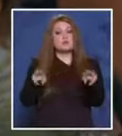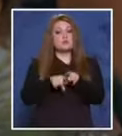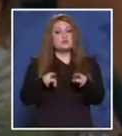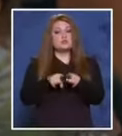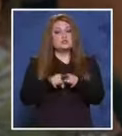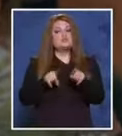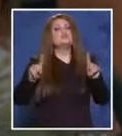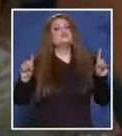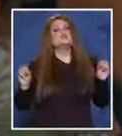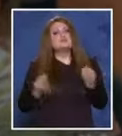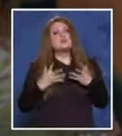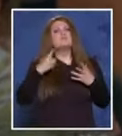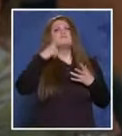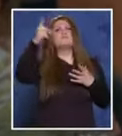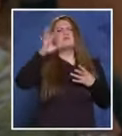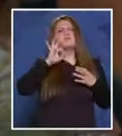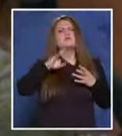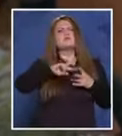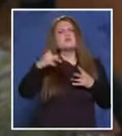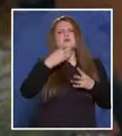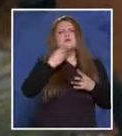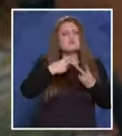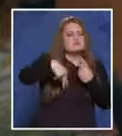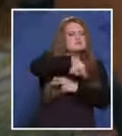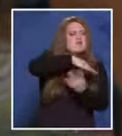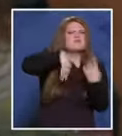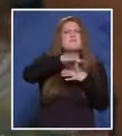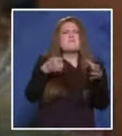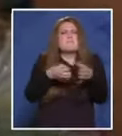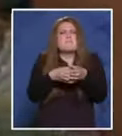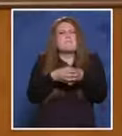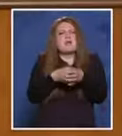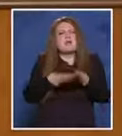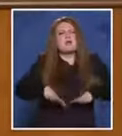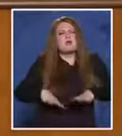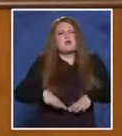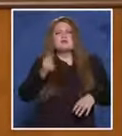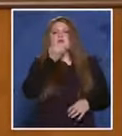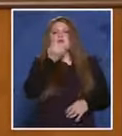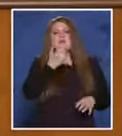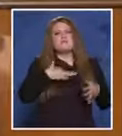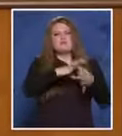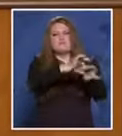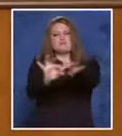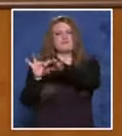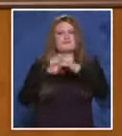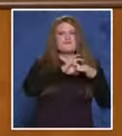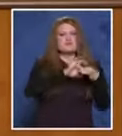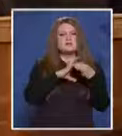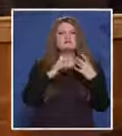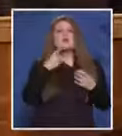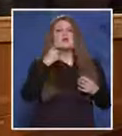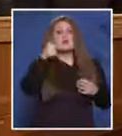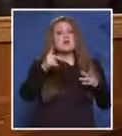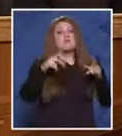случаи. Казуси, битови престъпления и така нататък. И се познават, особено в малките населени места. В случая накратко, в